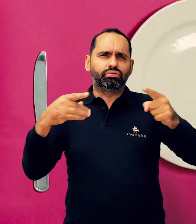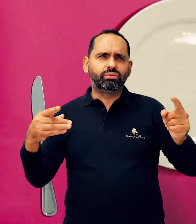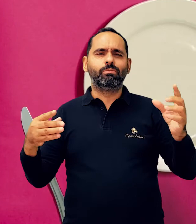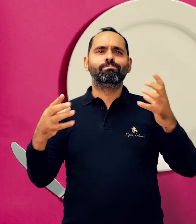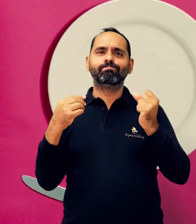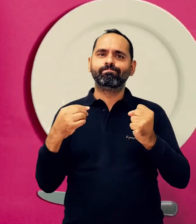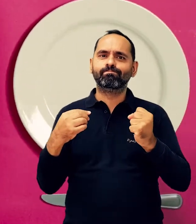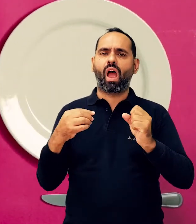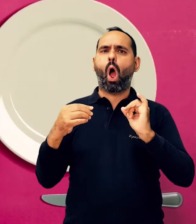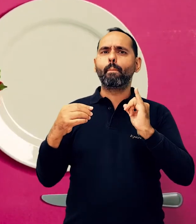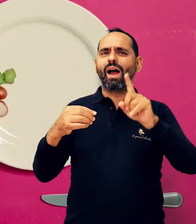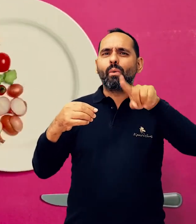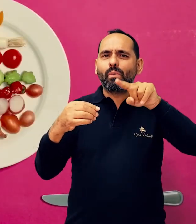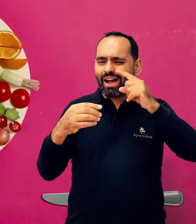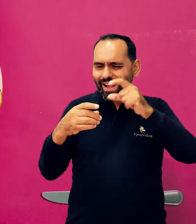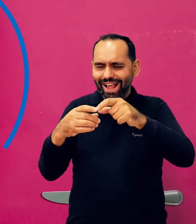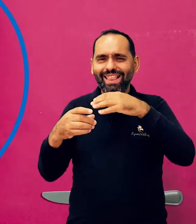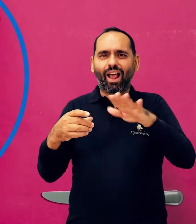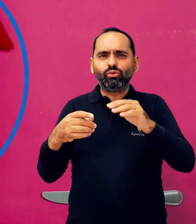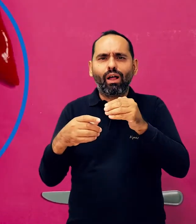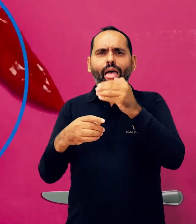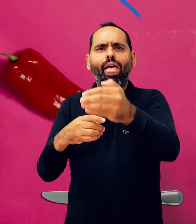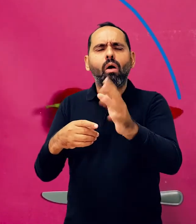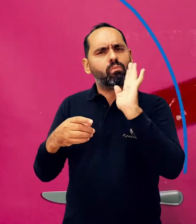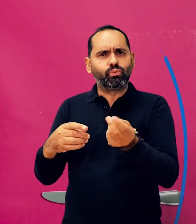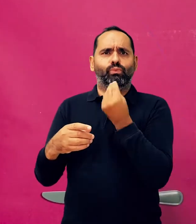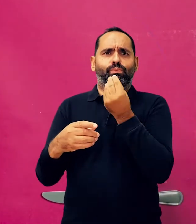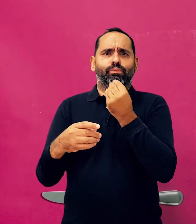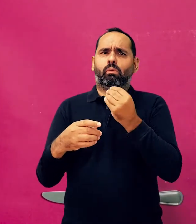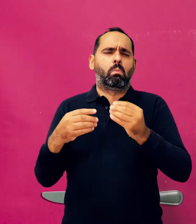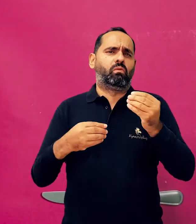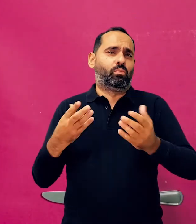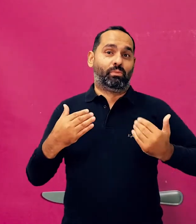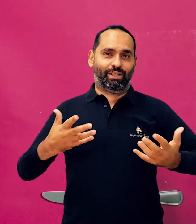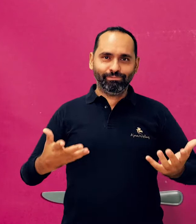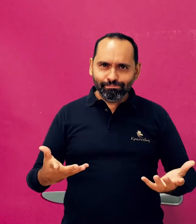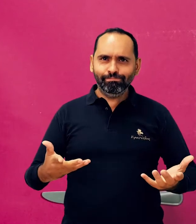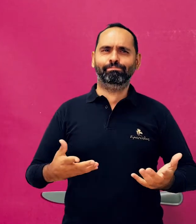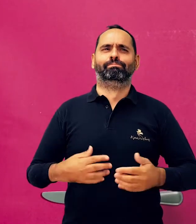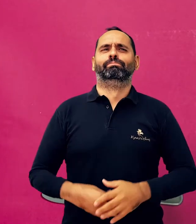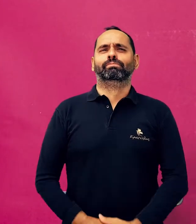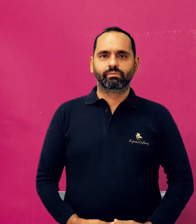περισσότερα τρόφιμα είναι απολύτως ασφαλή ακόμα και μερικές ημέρες μετά την προτινόμενη ημερομηνία κατανάλωσής τους.